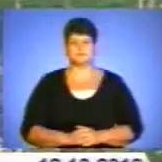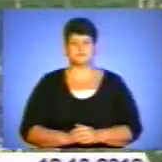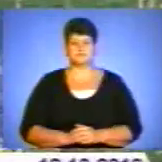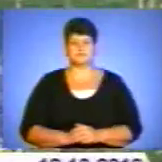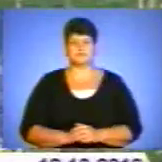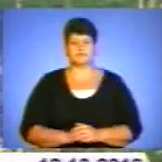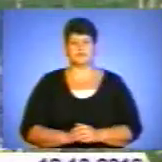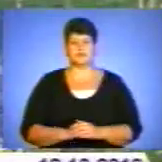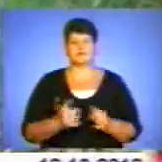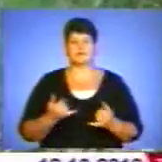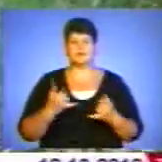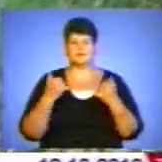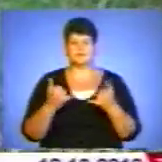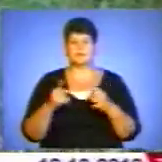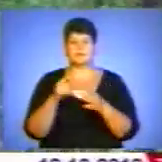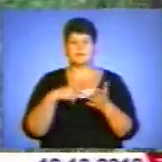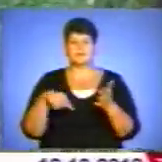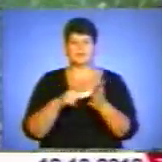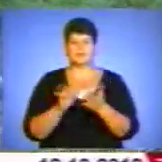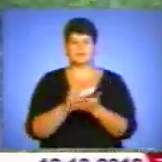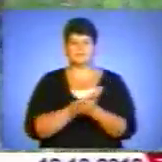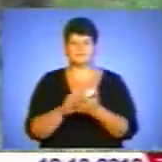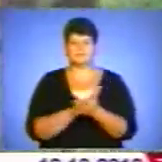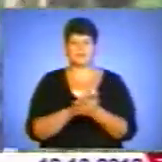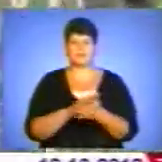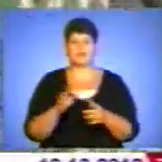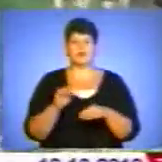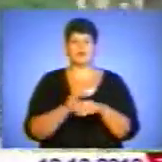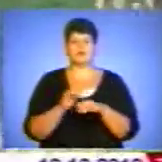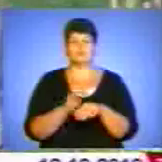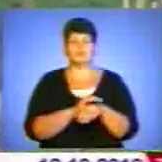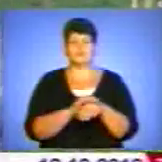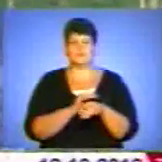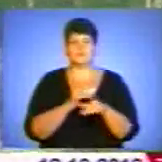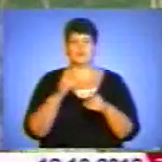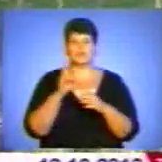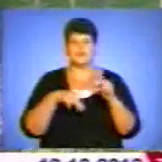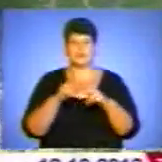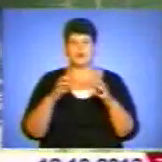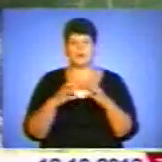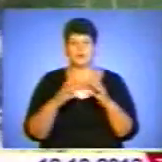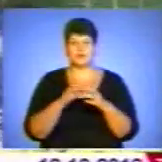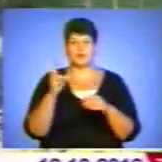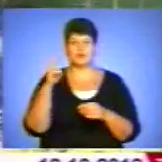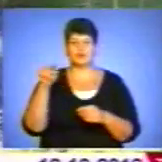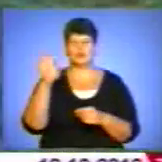У рамках загальноміської толоки близько сотні дерев будівельна компанія «Добробуд» висадила по вулиці Володимира Великого та у Національному парку